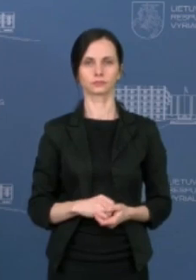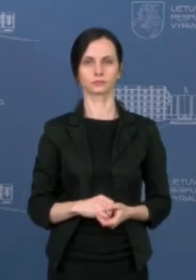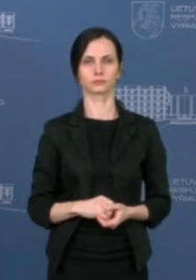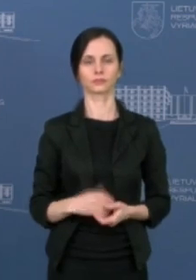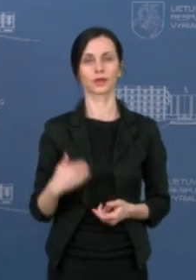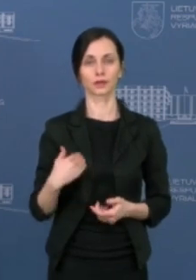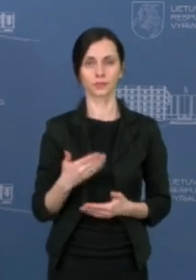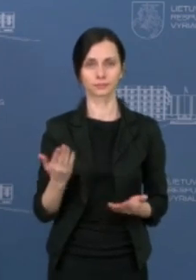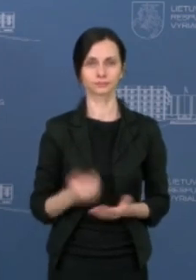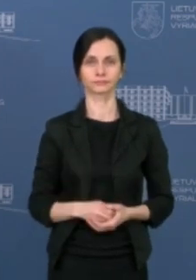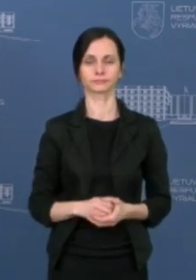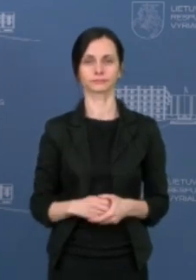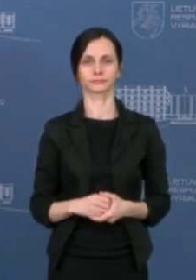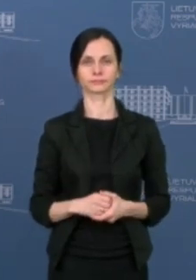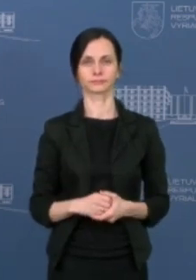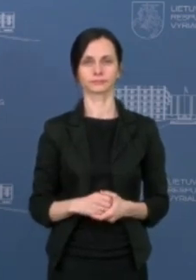Lava diena,